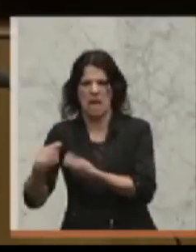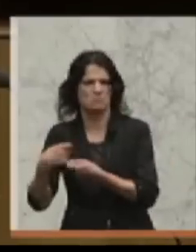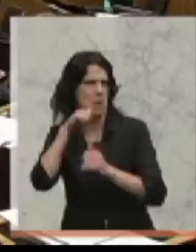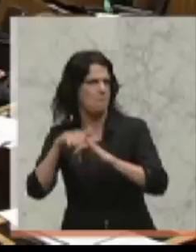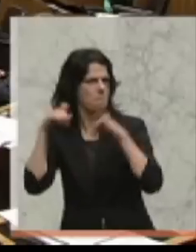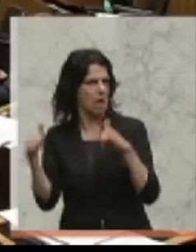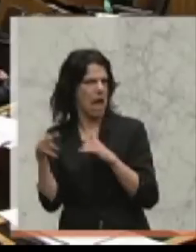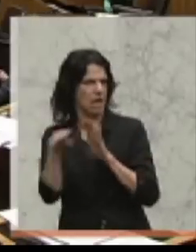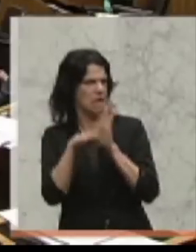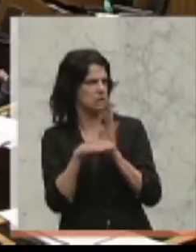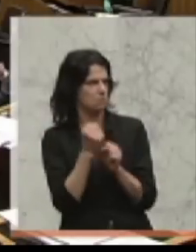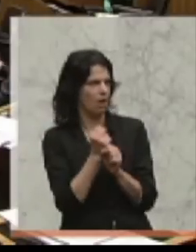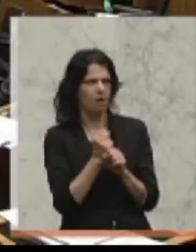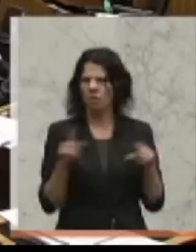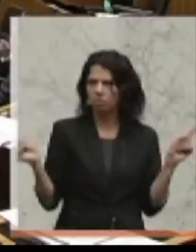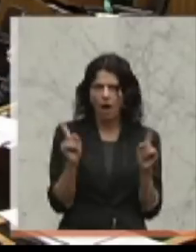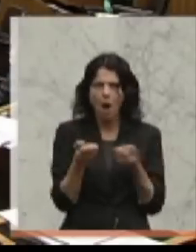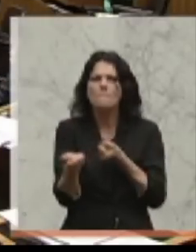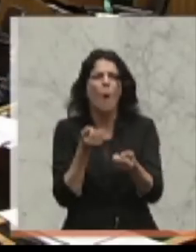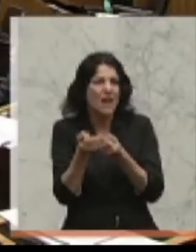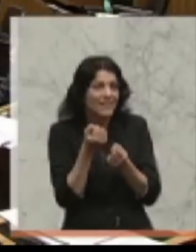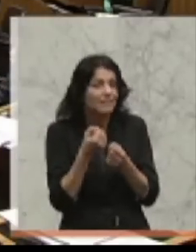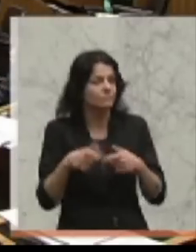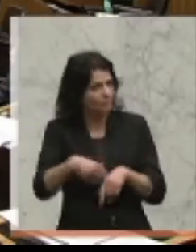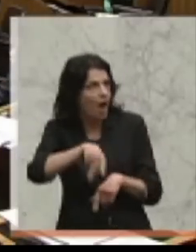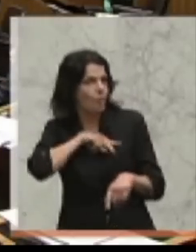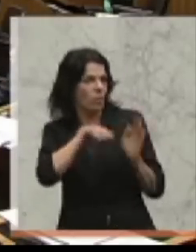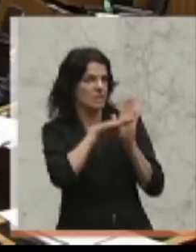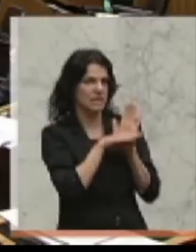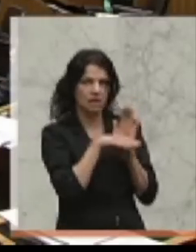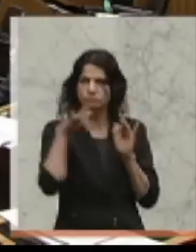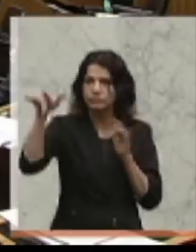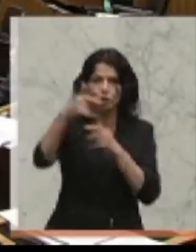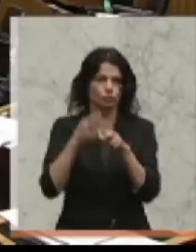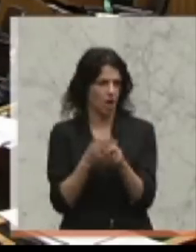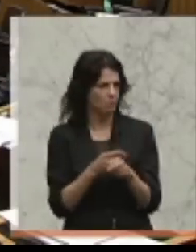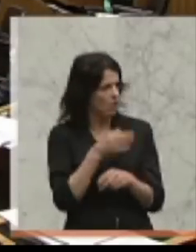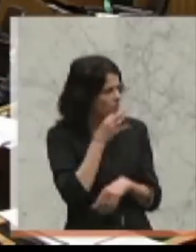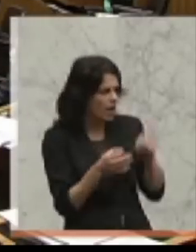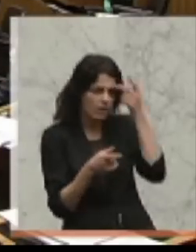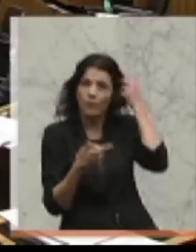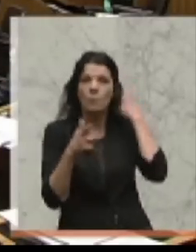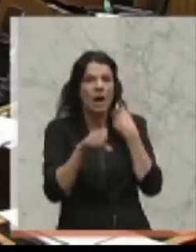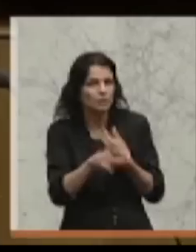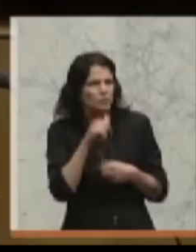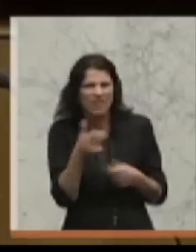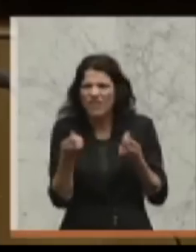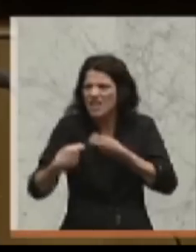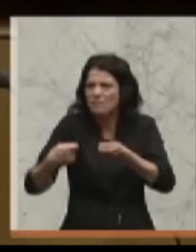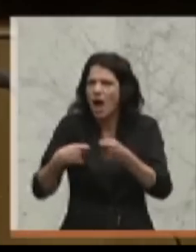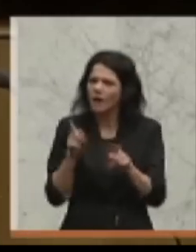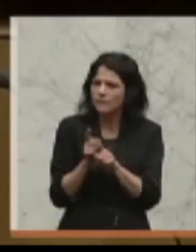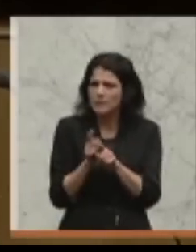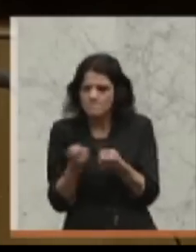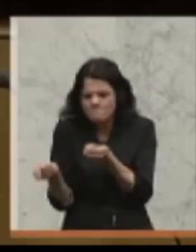Gesetze macht immer noch die Politik in den einzelnen Staaten. Ja, warum sind Sie nicht in der Lage, den Finanzmarkt endlich in den Griff zu bekommen? Die können doch tun